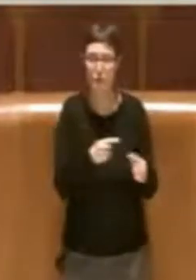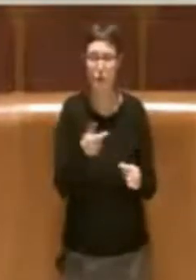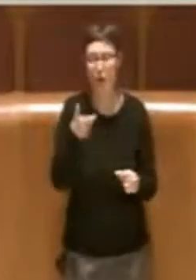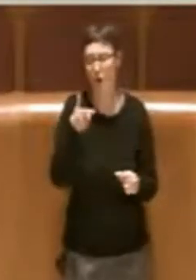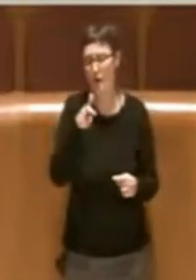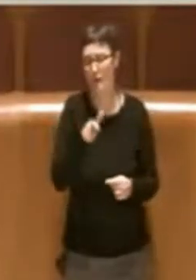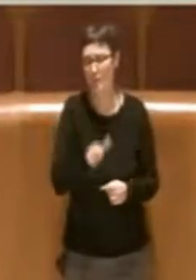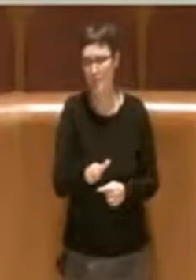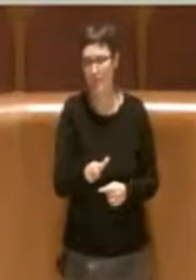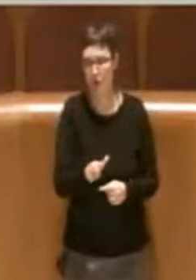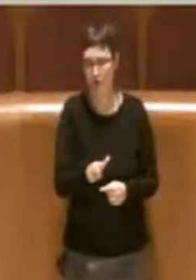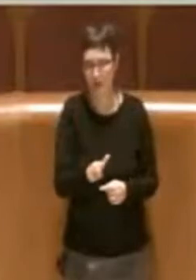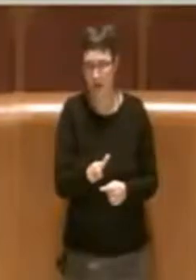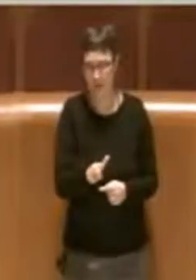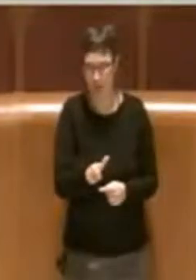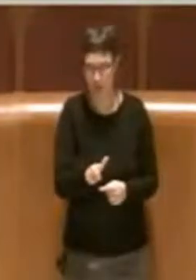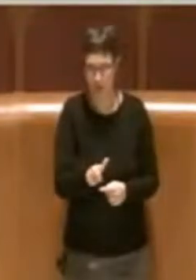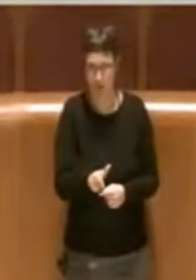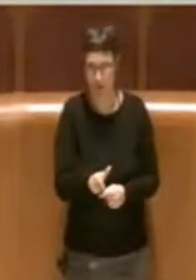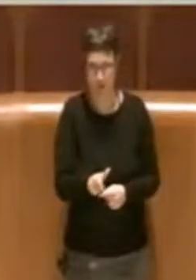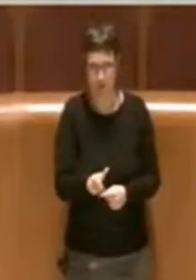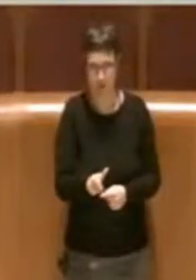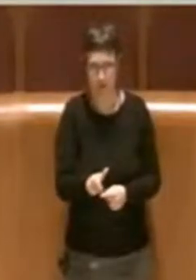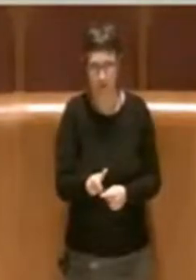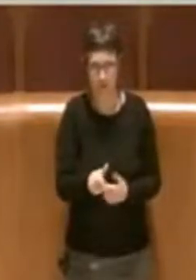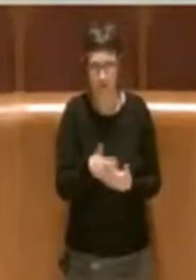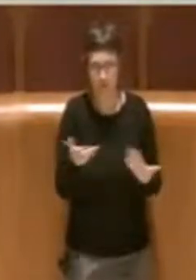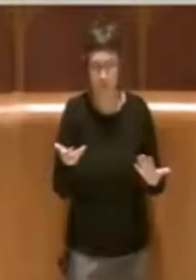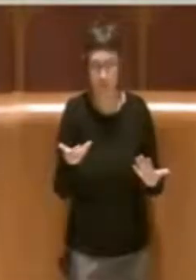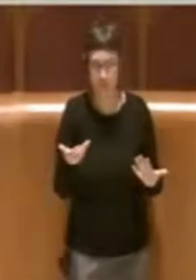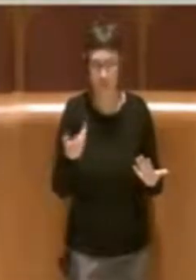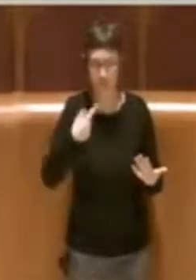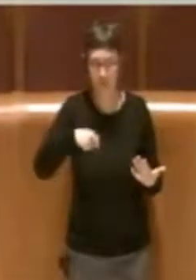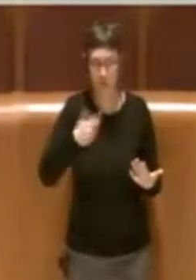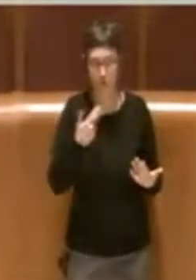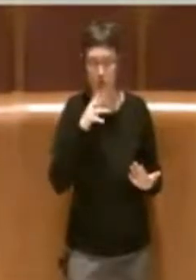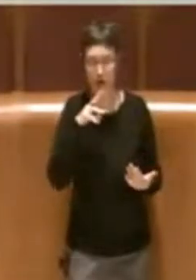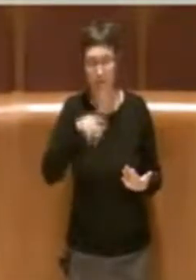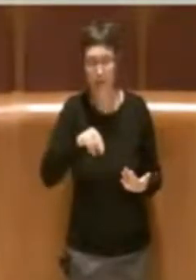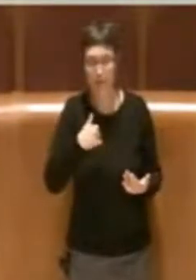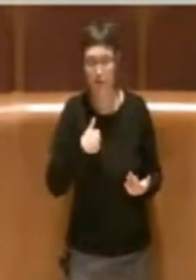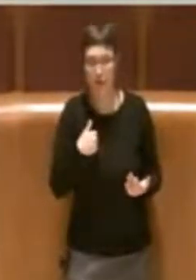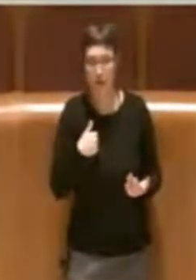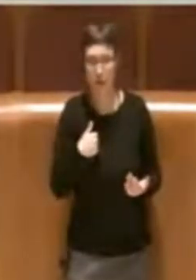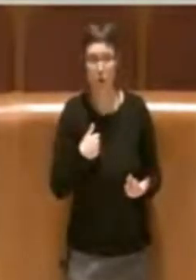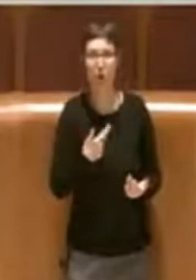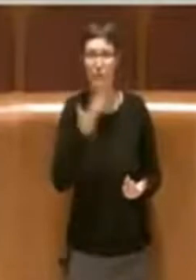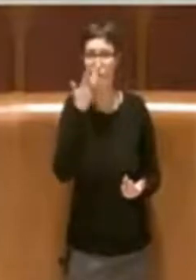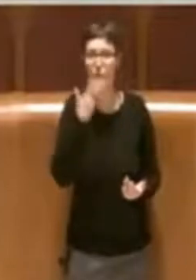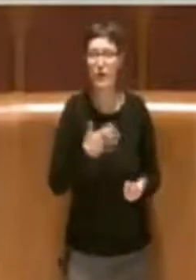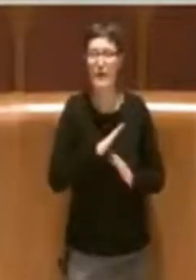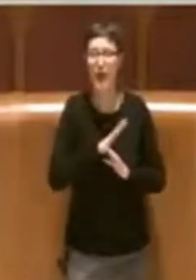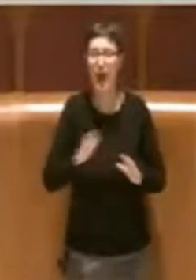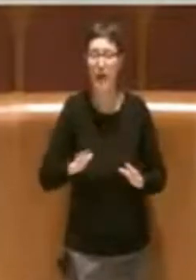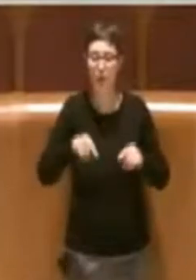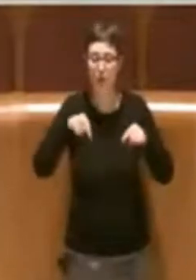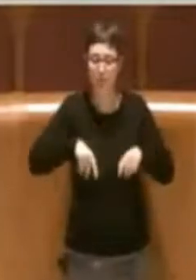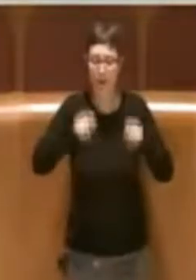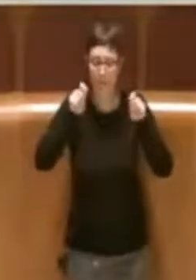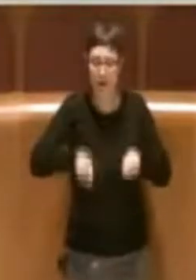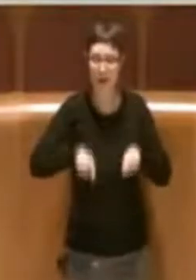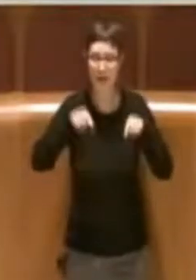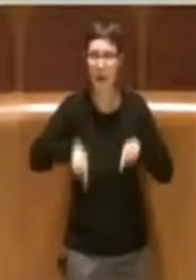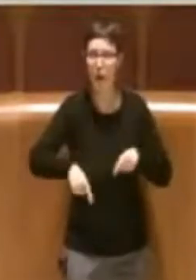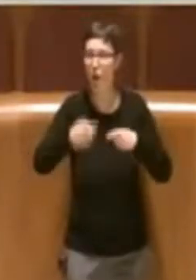'indirizzo che noi abbiamo dato è quella di una permanente e soprattutto totale digitalizzazione, automatizzazione anche dei